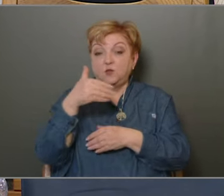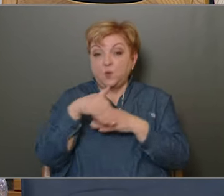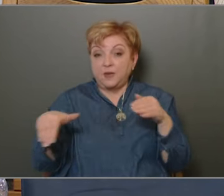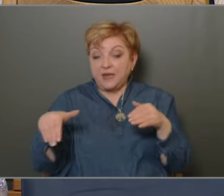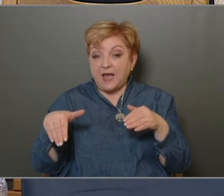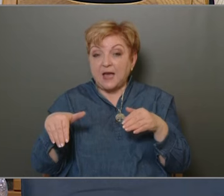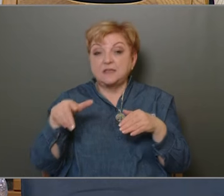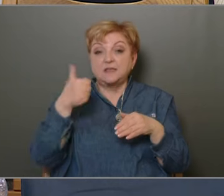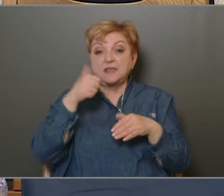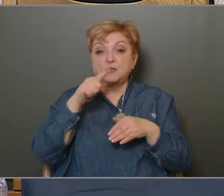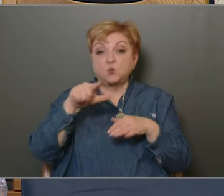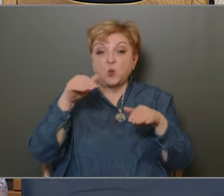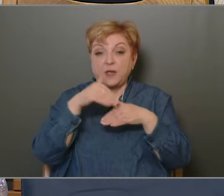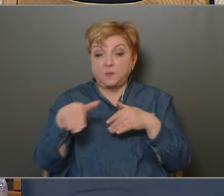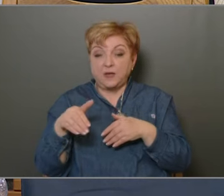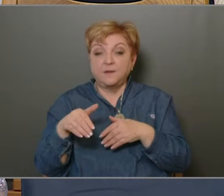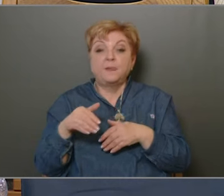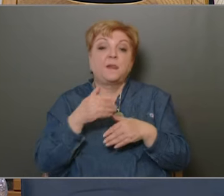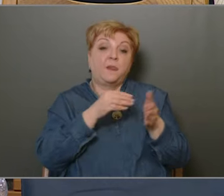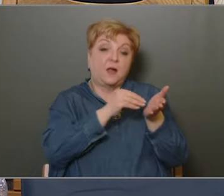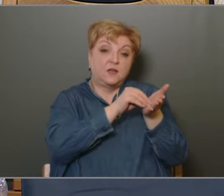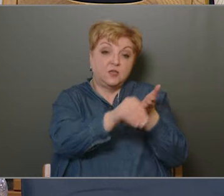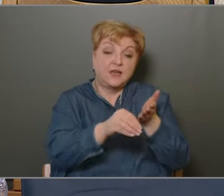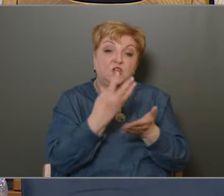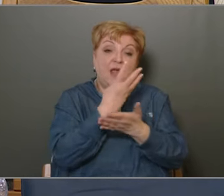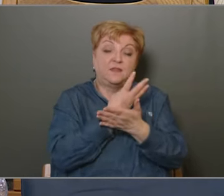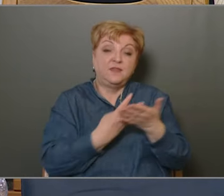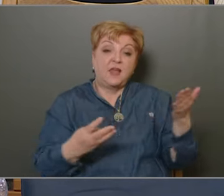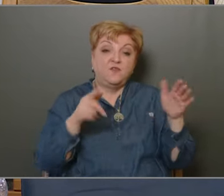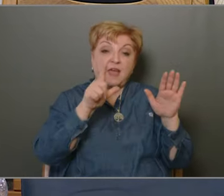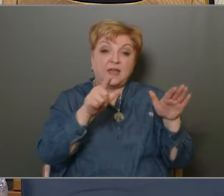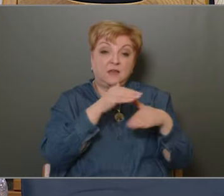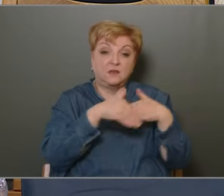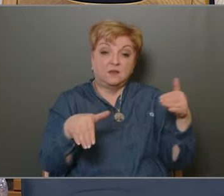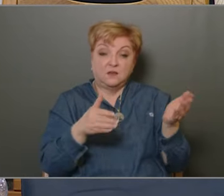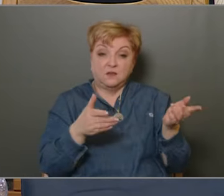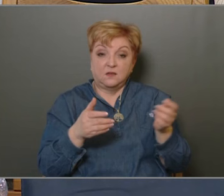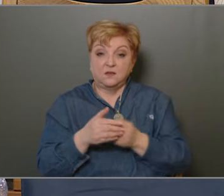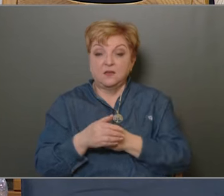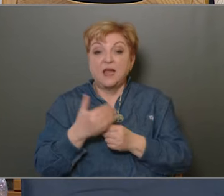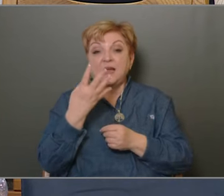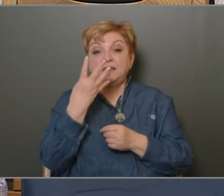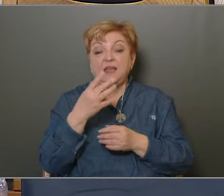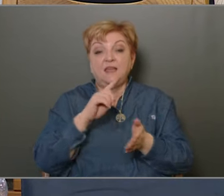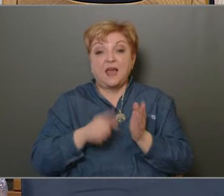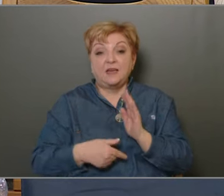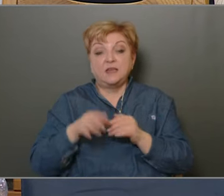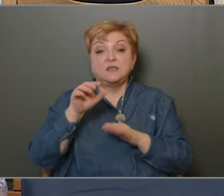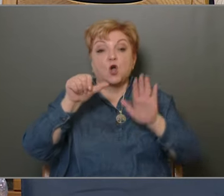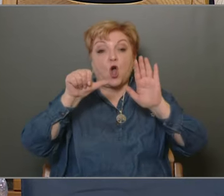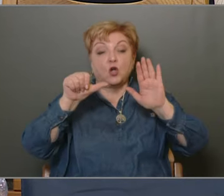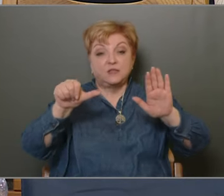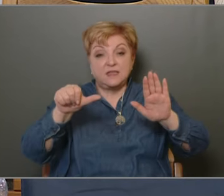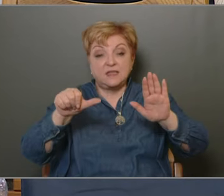millió forintban, a kiadások pedig majdnem 47,5 milliárd forintra teljesültek. Ez 4,6 milliárd